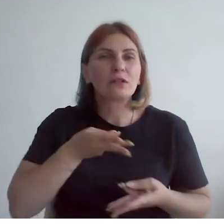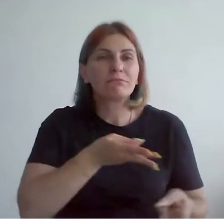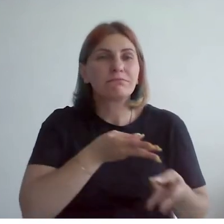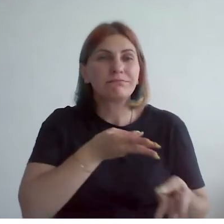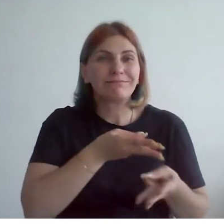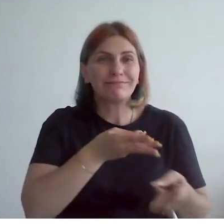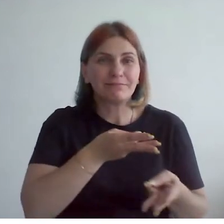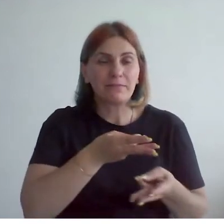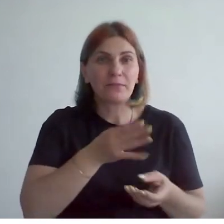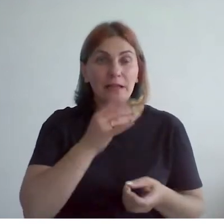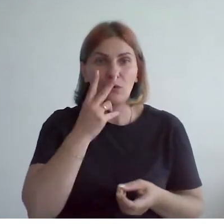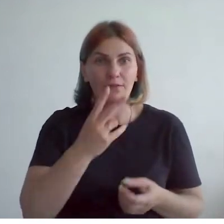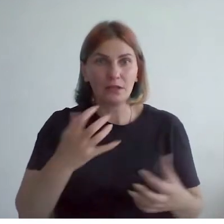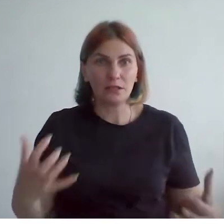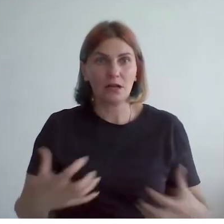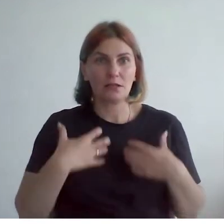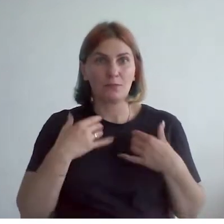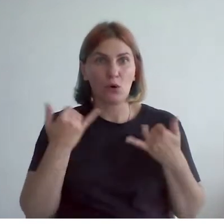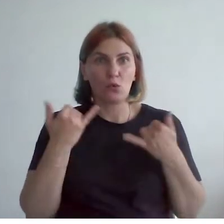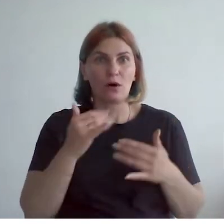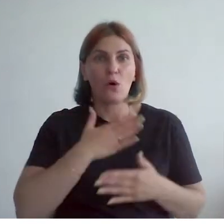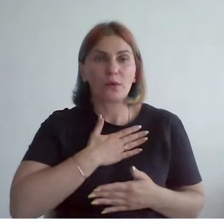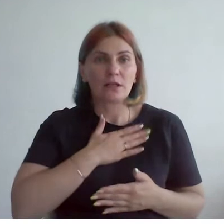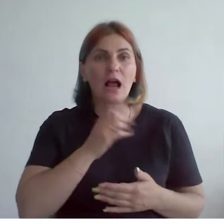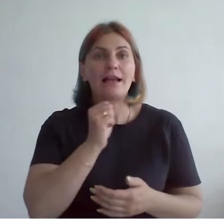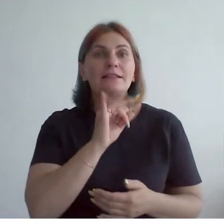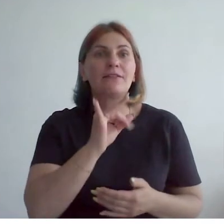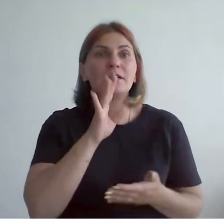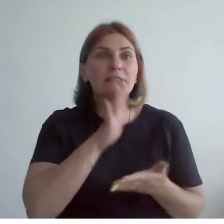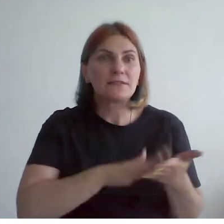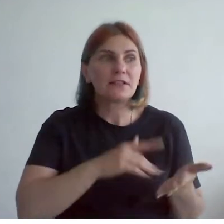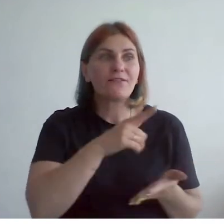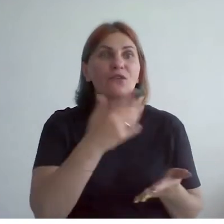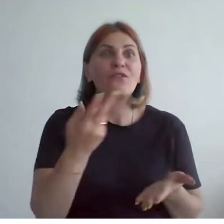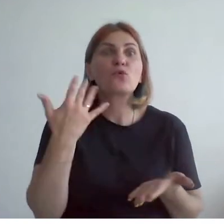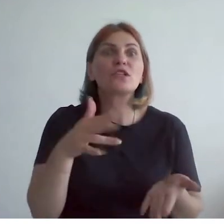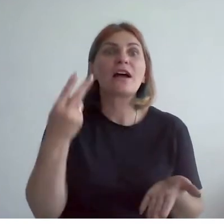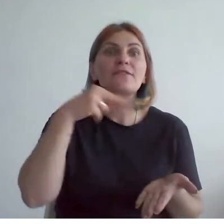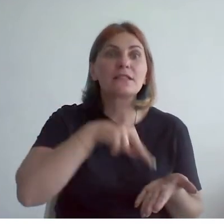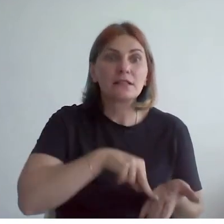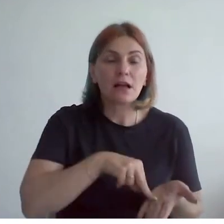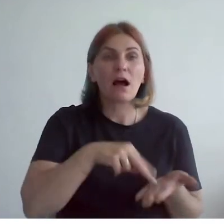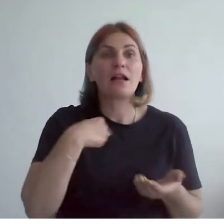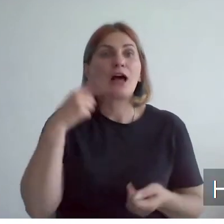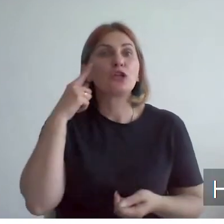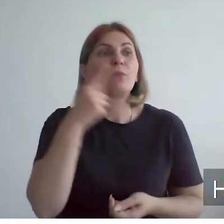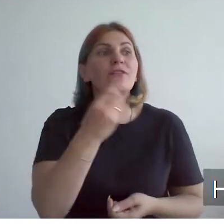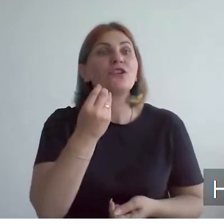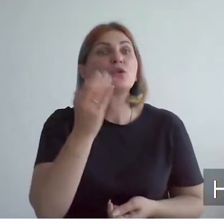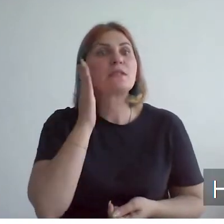и испугался, удивился и сказал, ой, Алексей Иванович, так вы уже встали, я думала, еще спите, хотел кабинет прогреть.